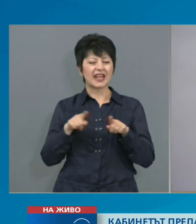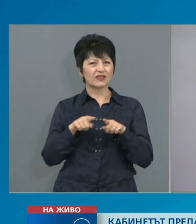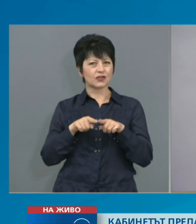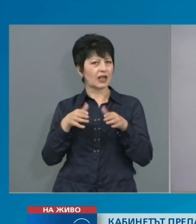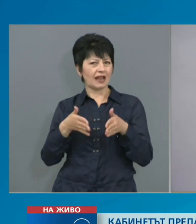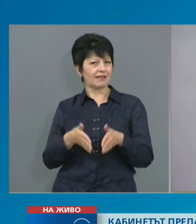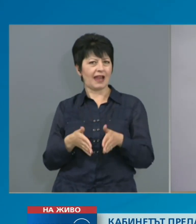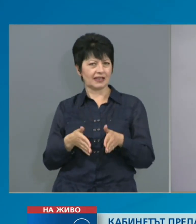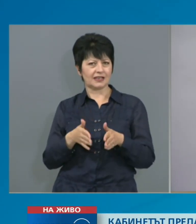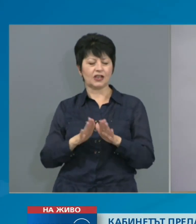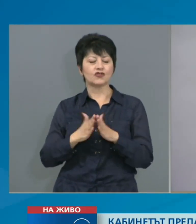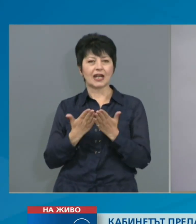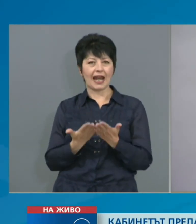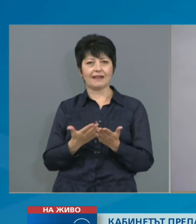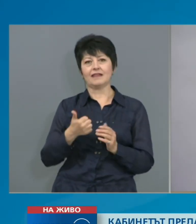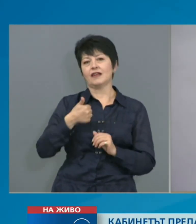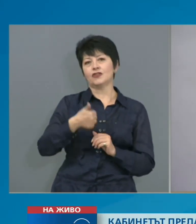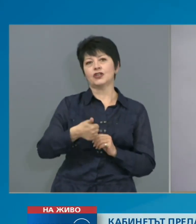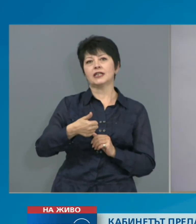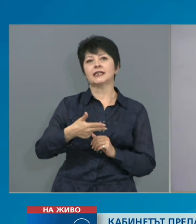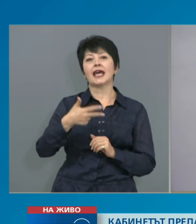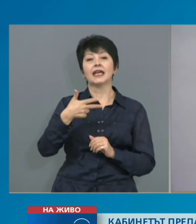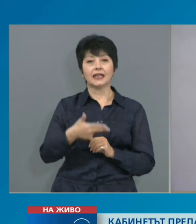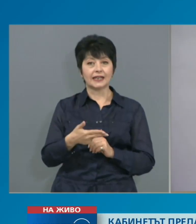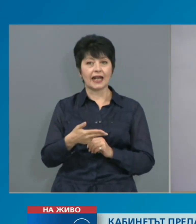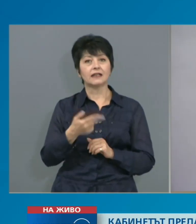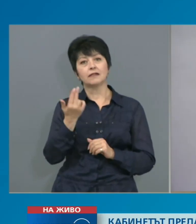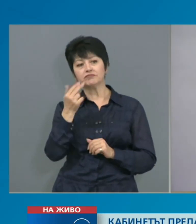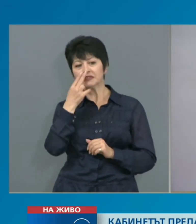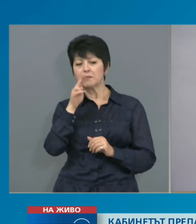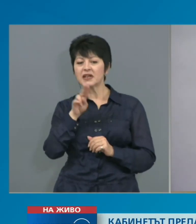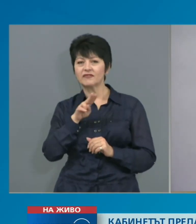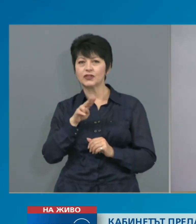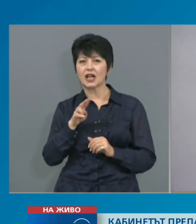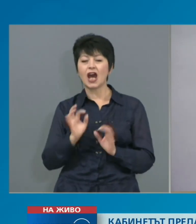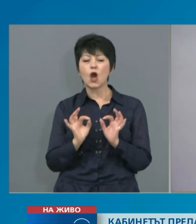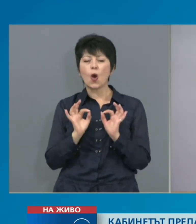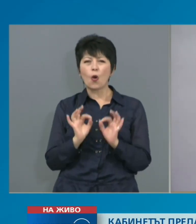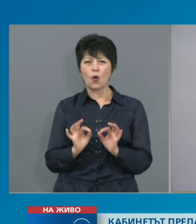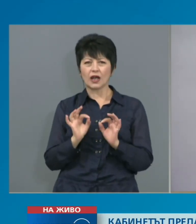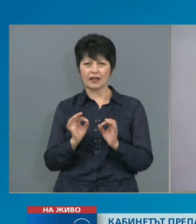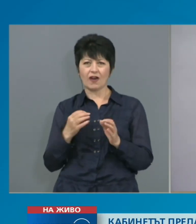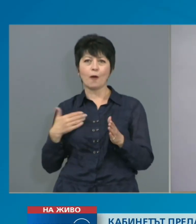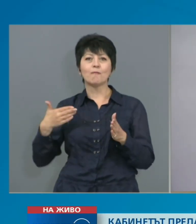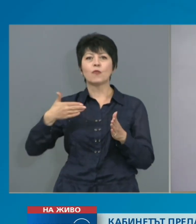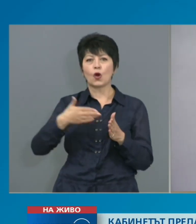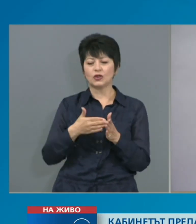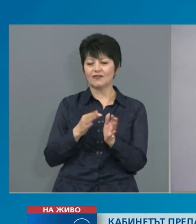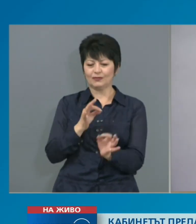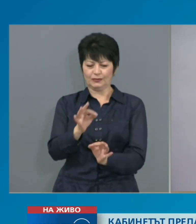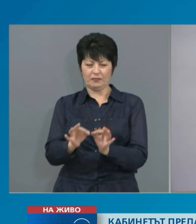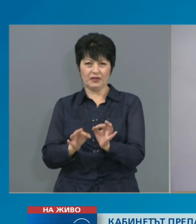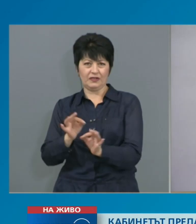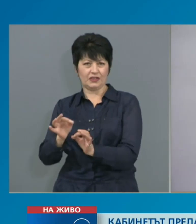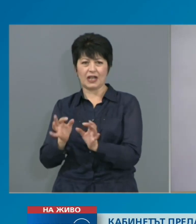в същия този член 63-ти, се предвижда конкретните противоепидемични мерки